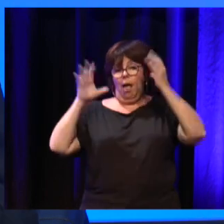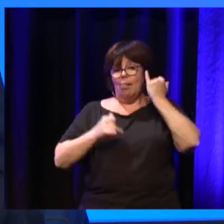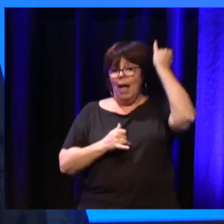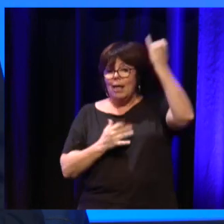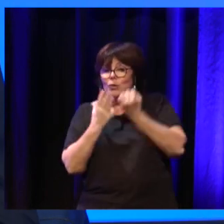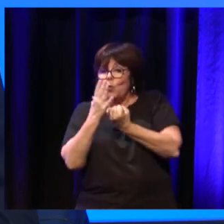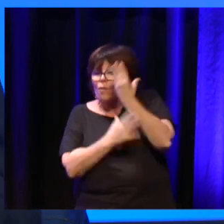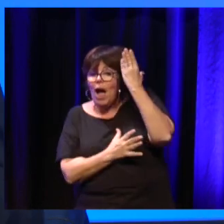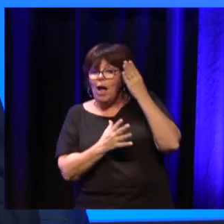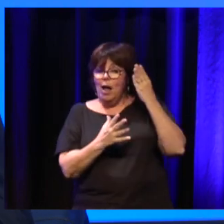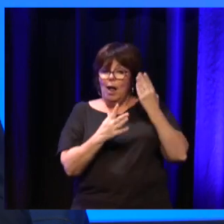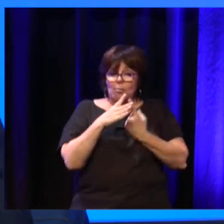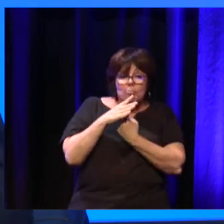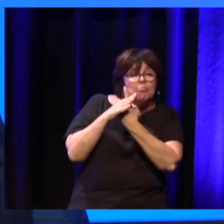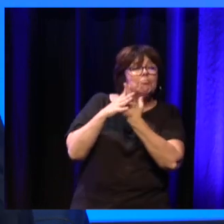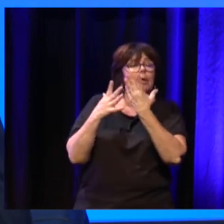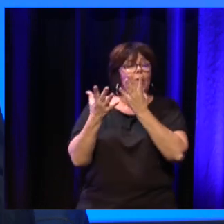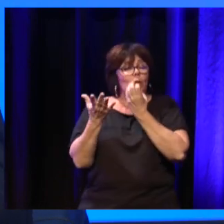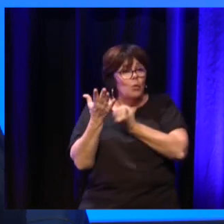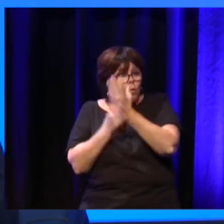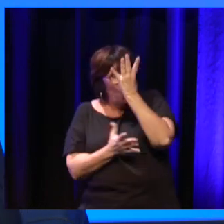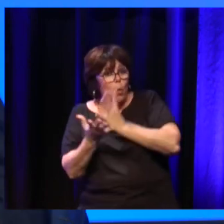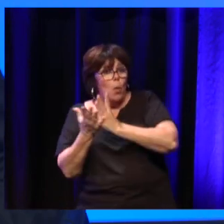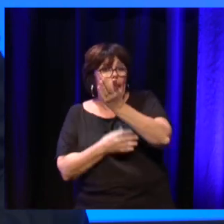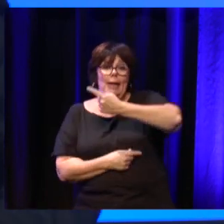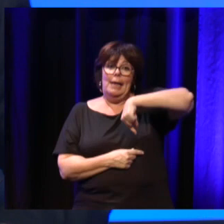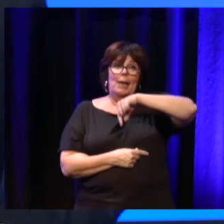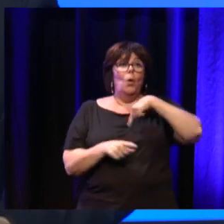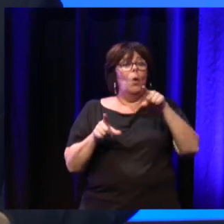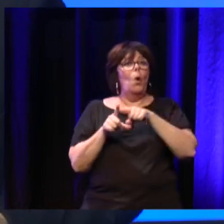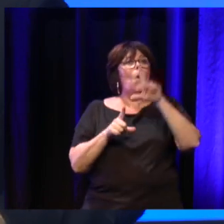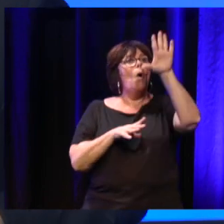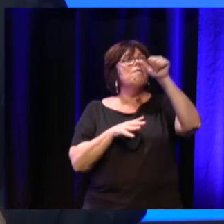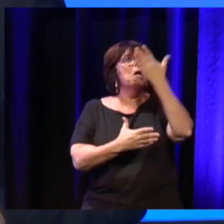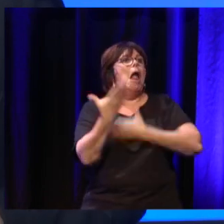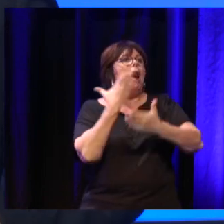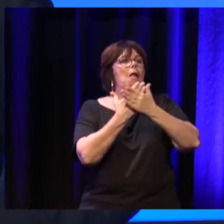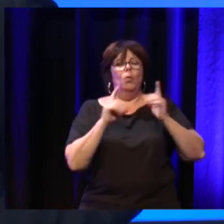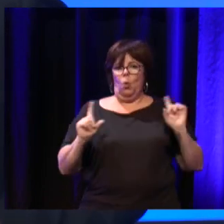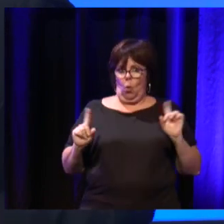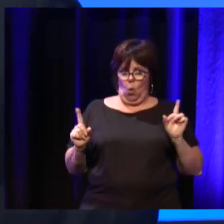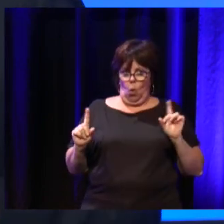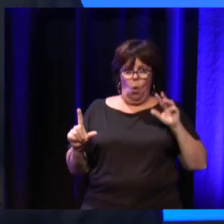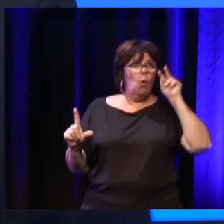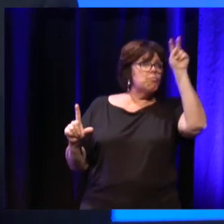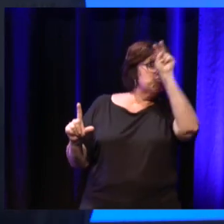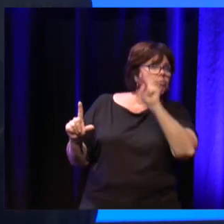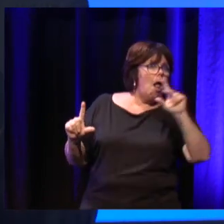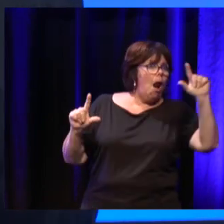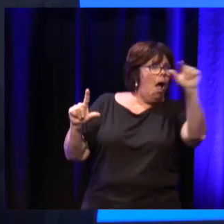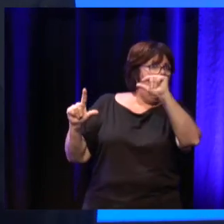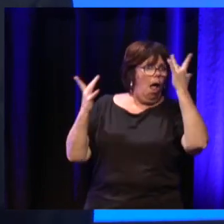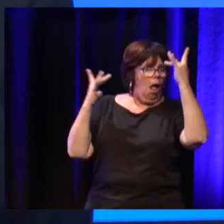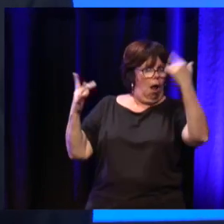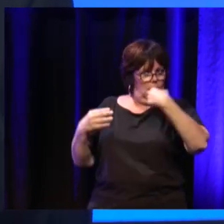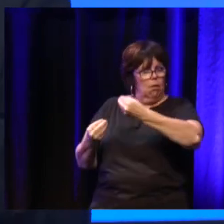elle n'était pas du tout de se suppler ou de remplacer. Bien au contraire, il était de s'appuyer sur ce qui existe. Et en dernier exemple, je voudrais citer ce que